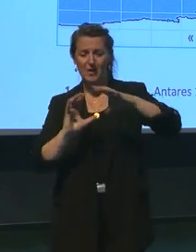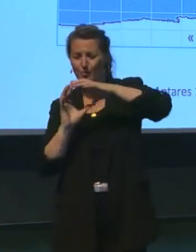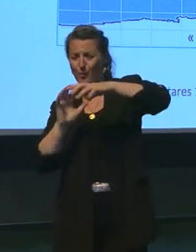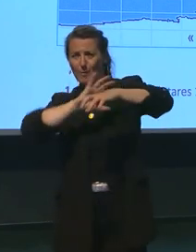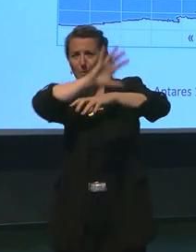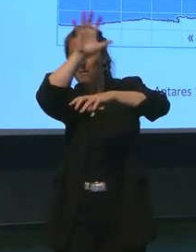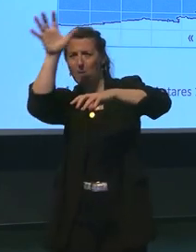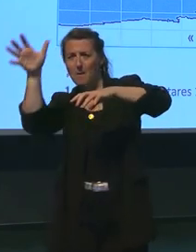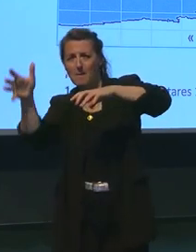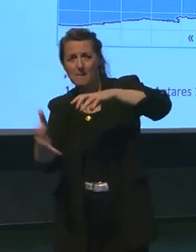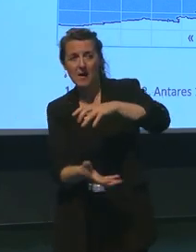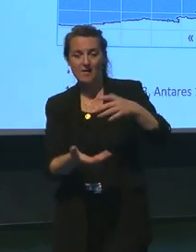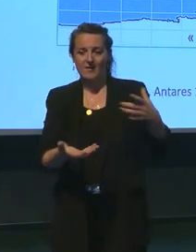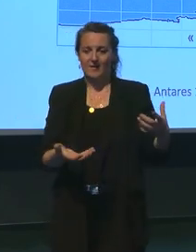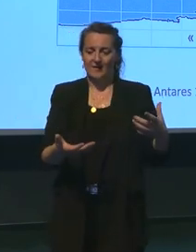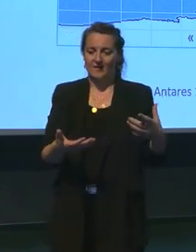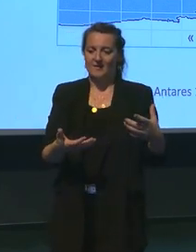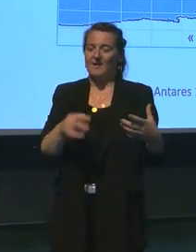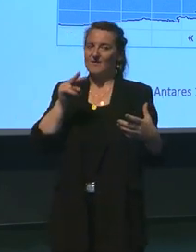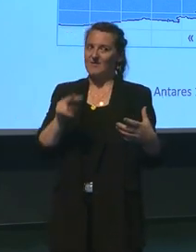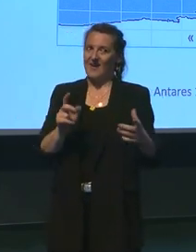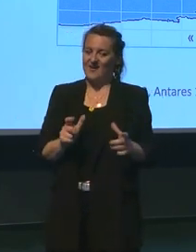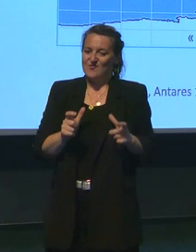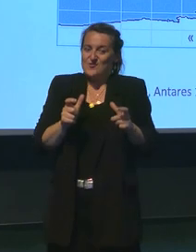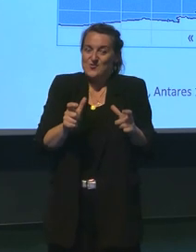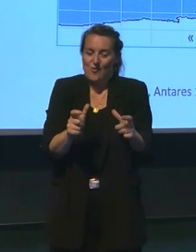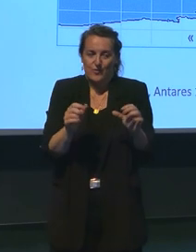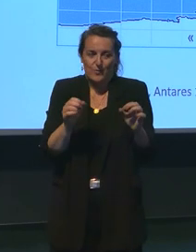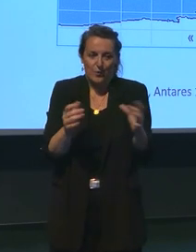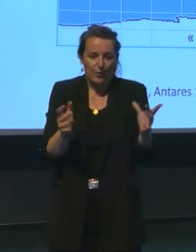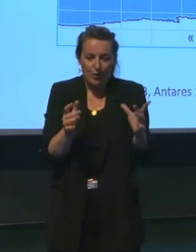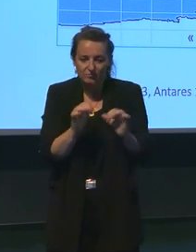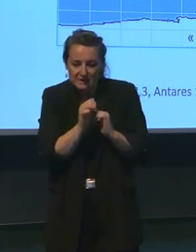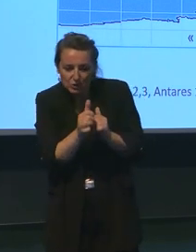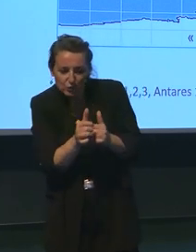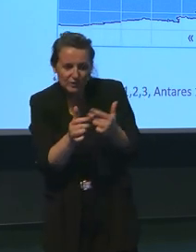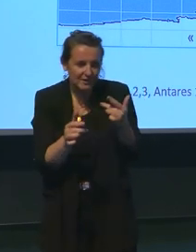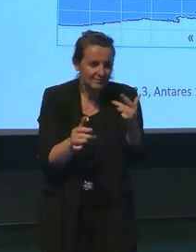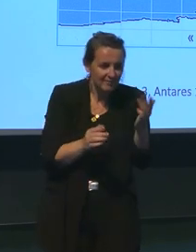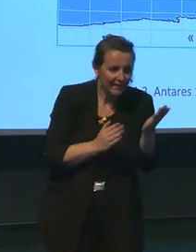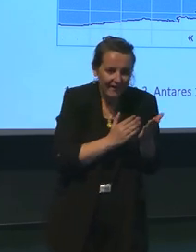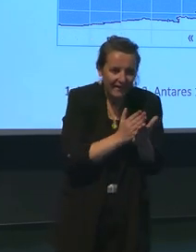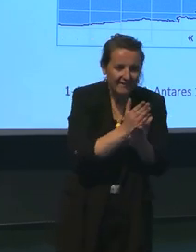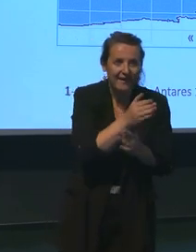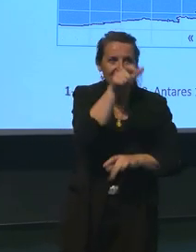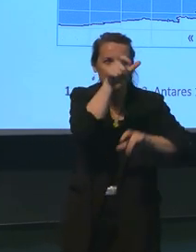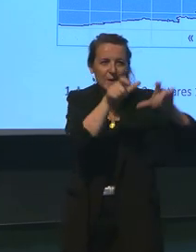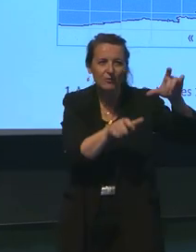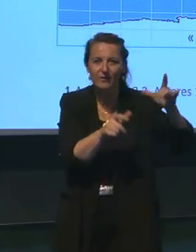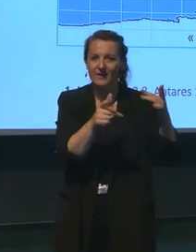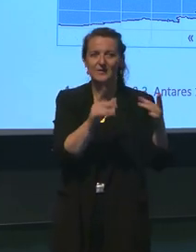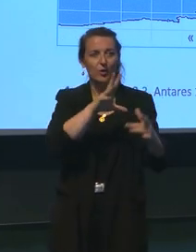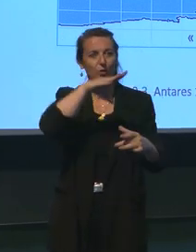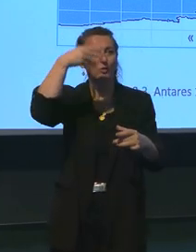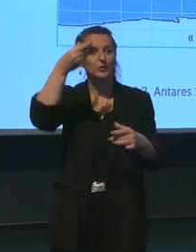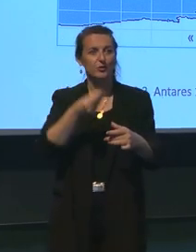Et en fait, ça a été pour moi une opportunité pour suivre les traces des héros de Jules Verne, qui étaient un peu mon maître à penser